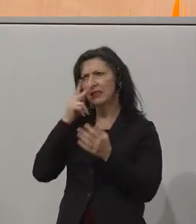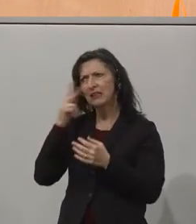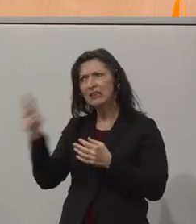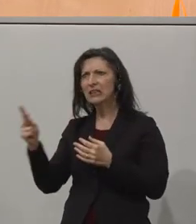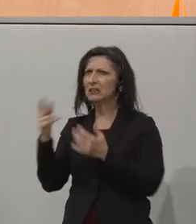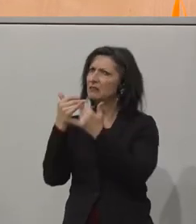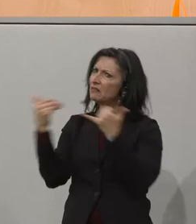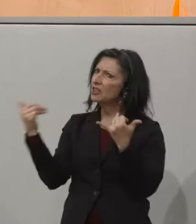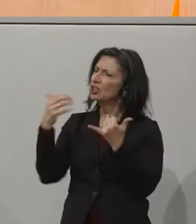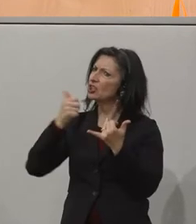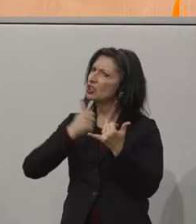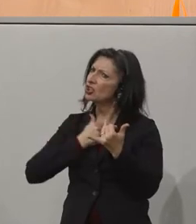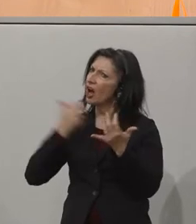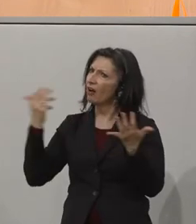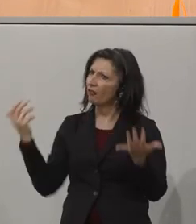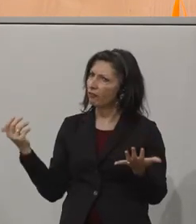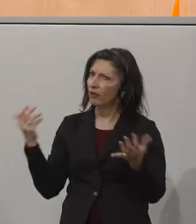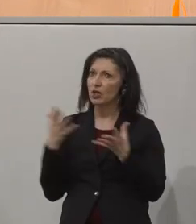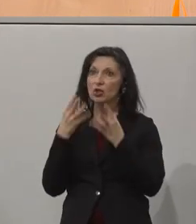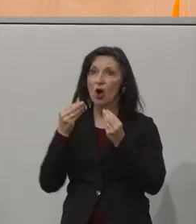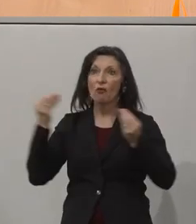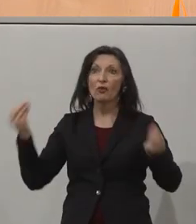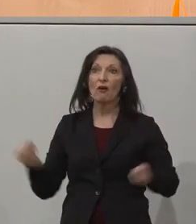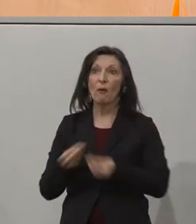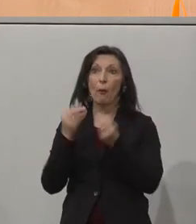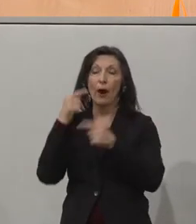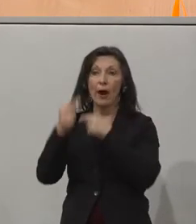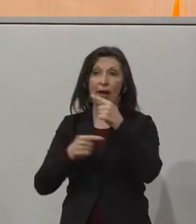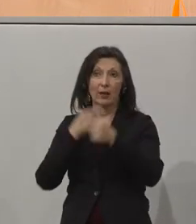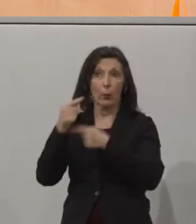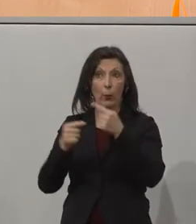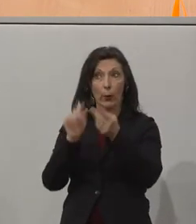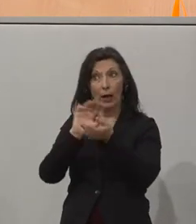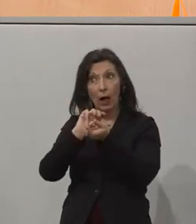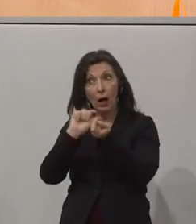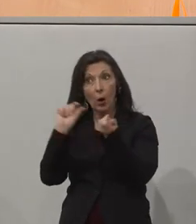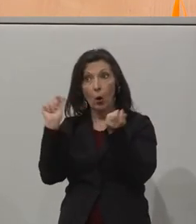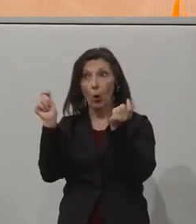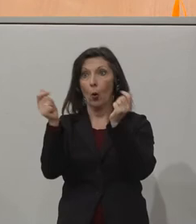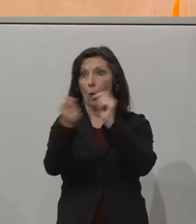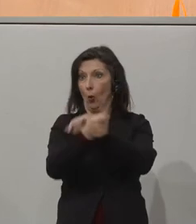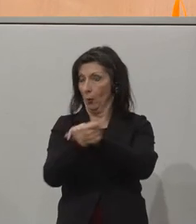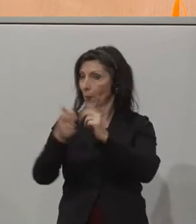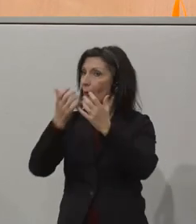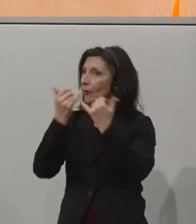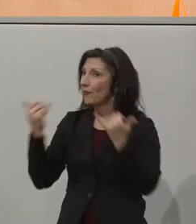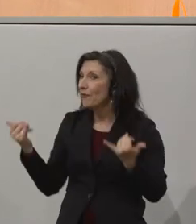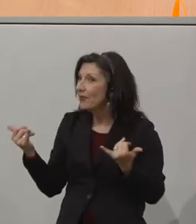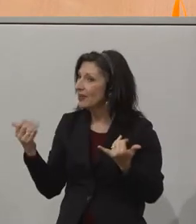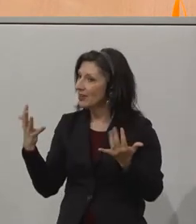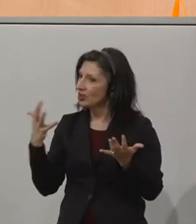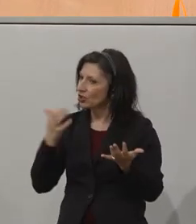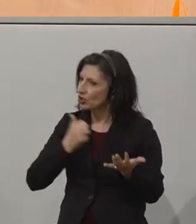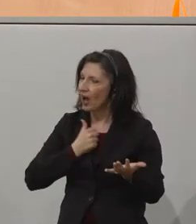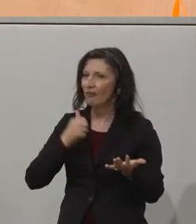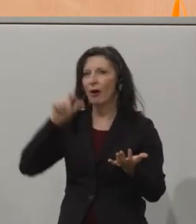the digitalization has made possibilities for people with disabilities to use their unique skill sets. Thank you very